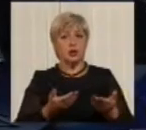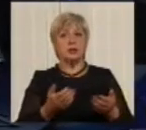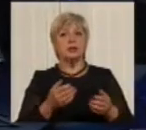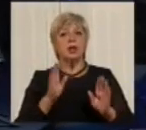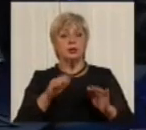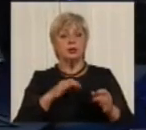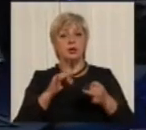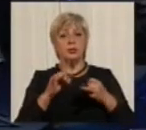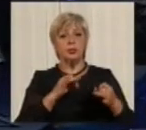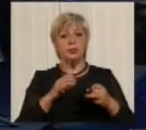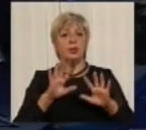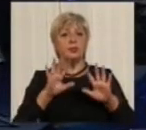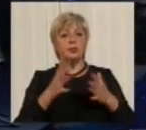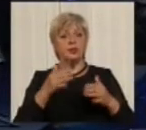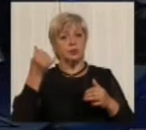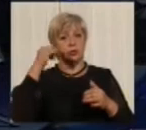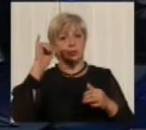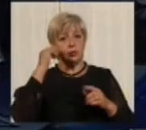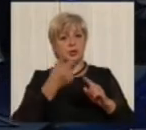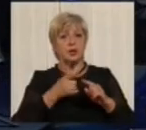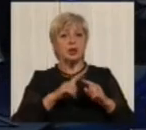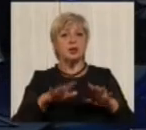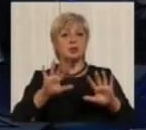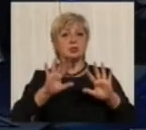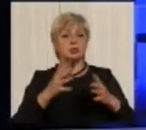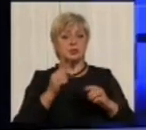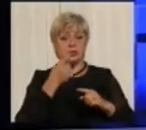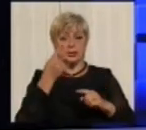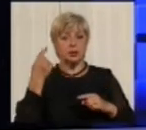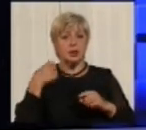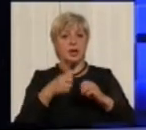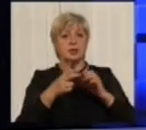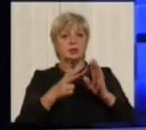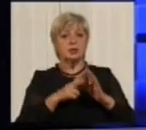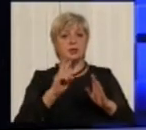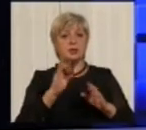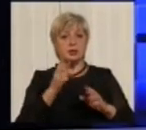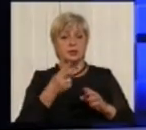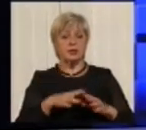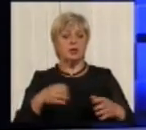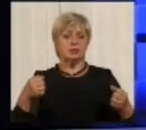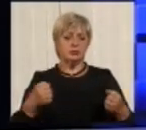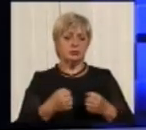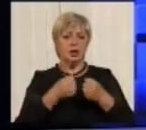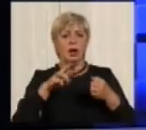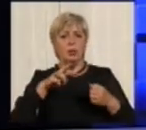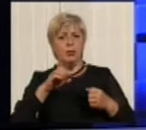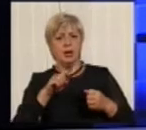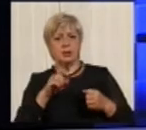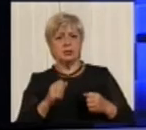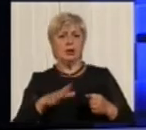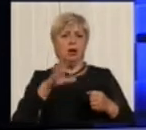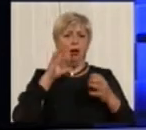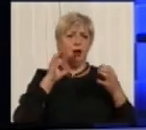випадок у Кривому Розі, який стався не так давно. 17 квітня сталося ДТП за участі Мазди, автобуса та маршрутки.